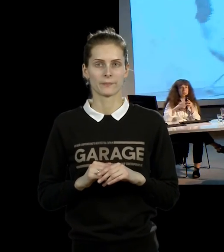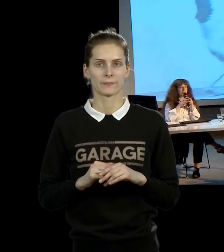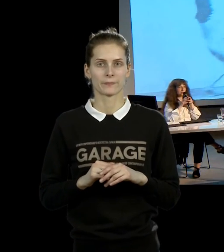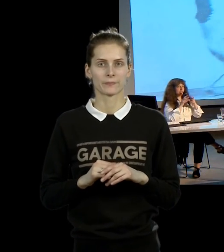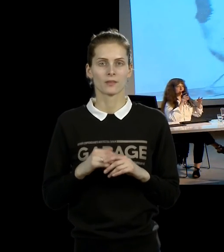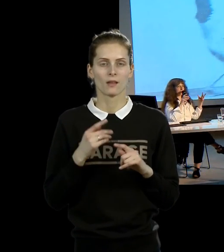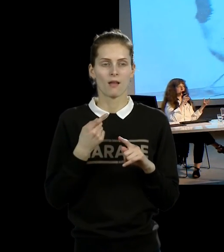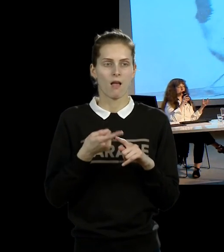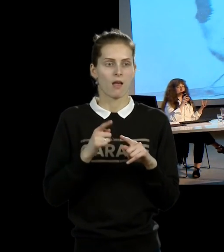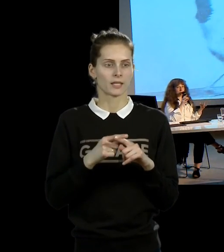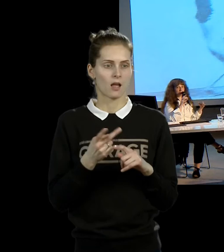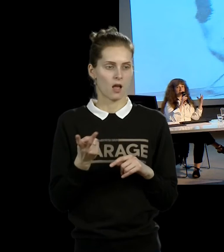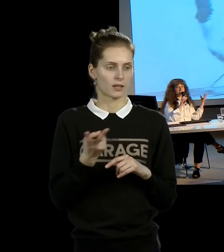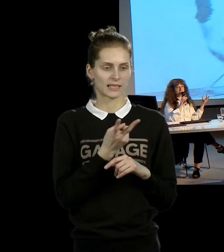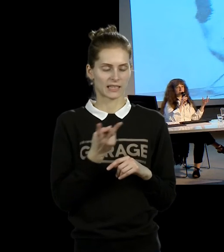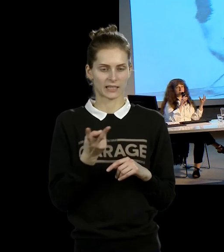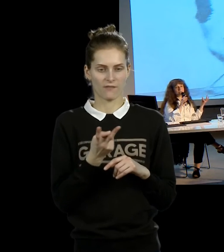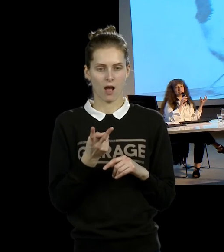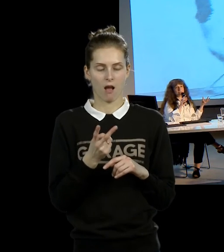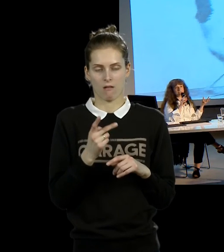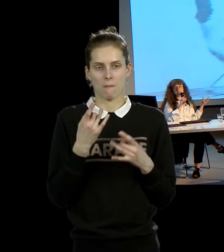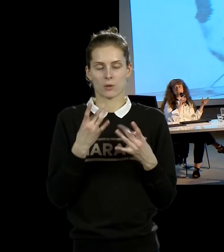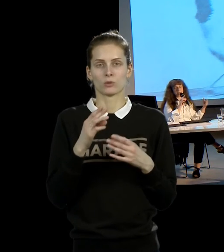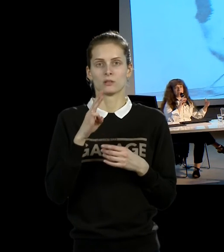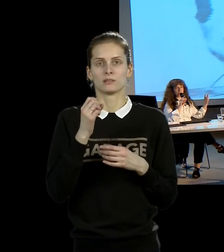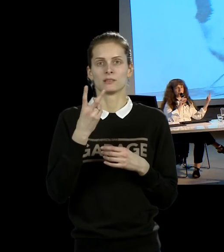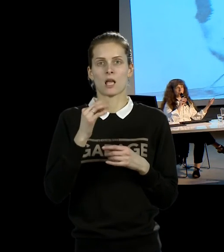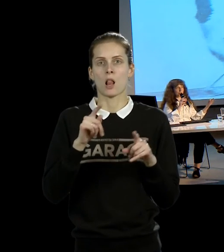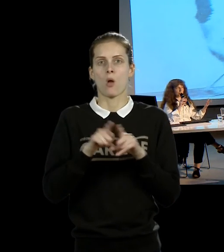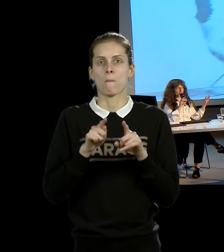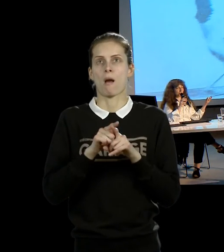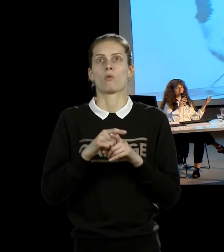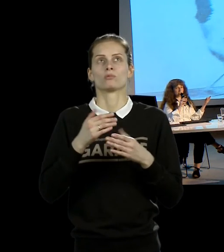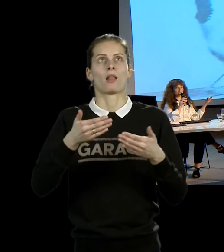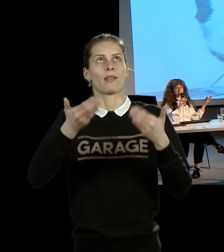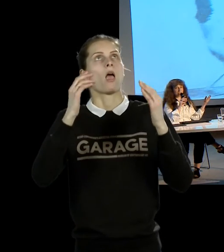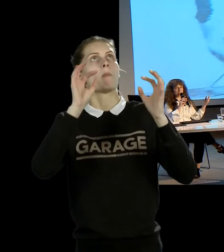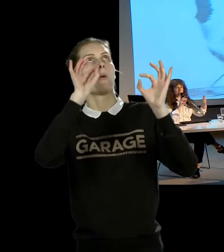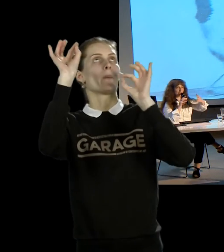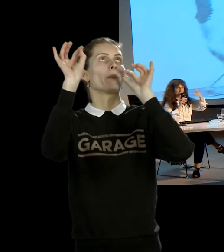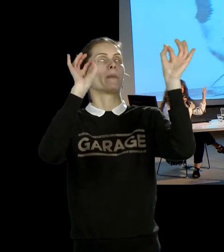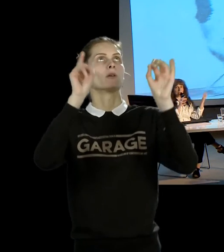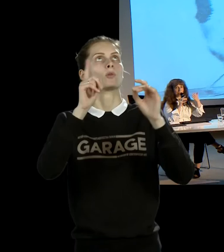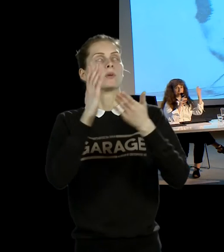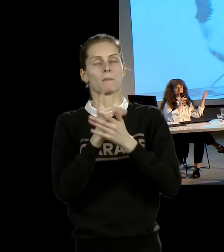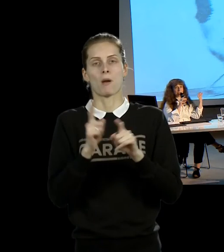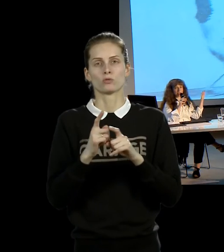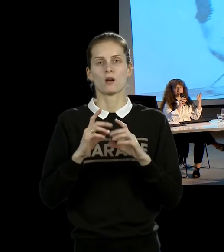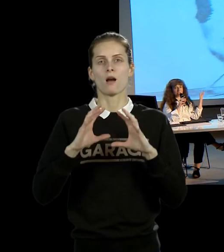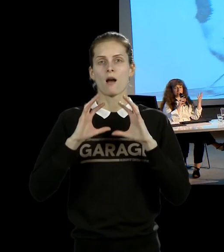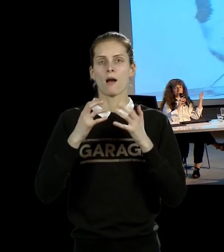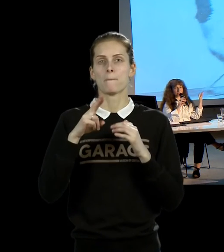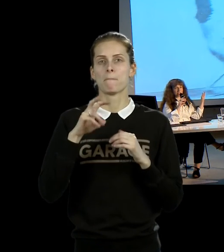Это два совершенно абстрактных тела, как бывают небесные тела. Поэтому эту акцию достаточно часто создают такие планеты, которые